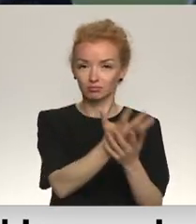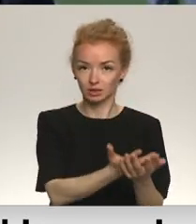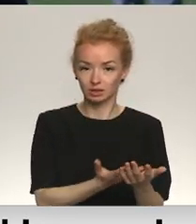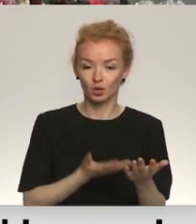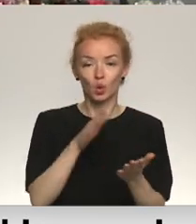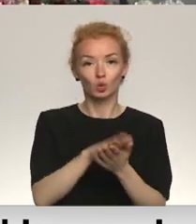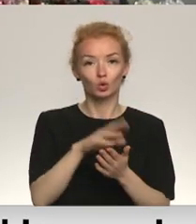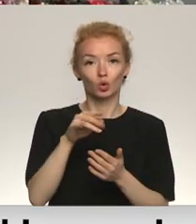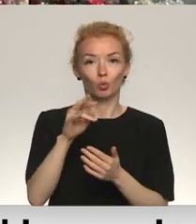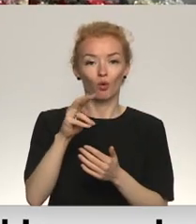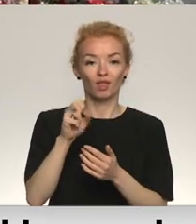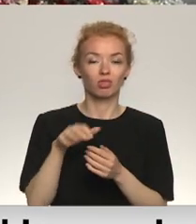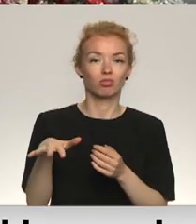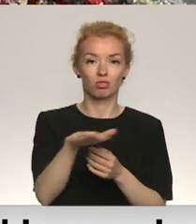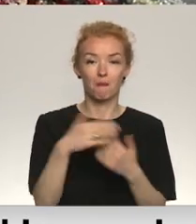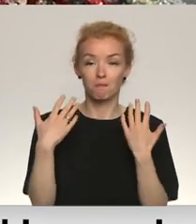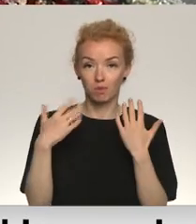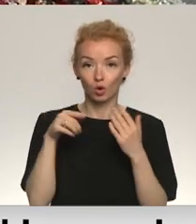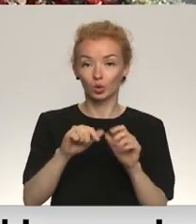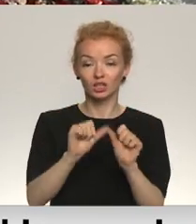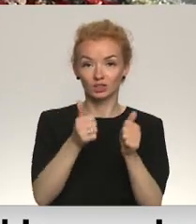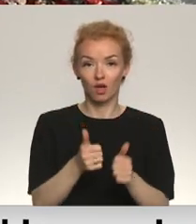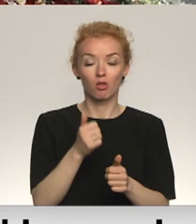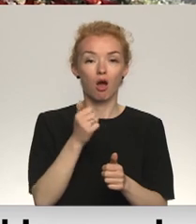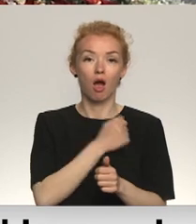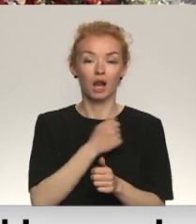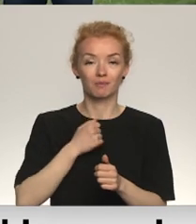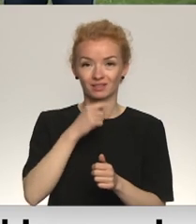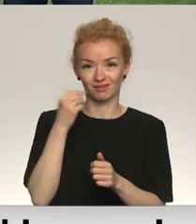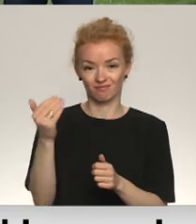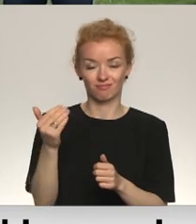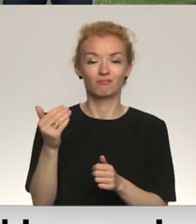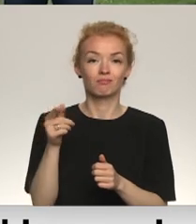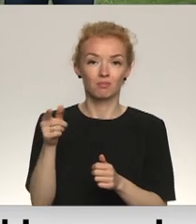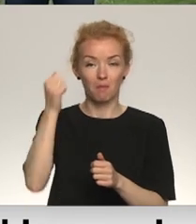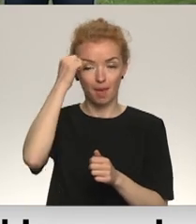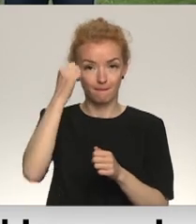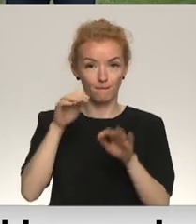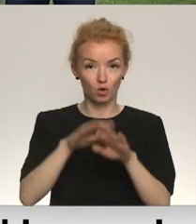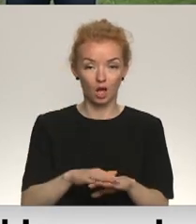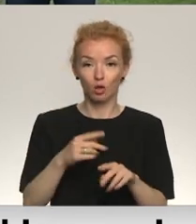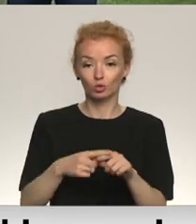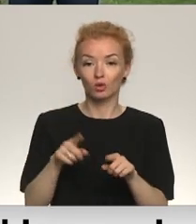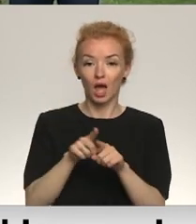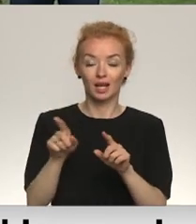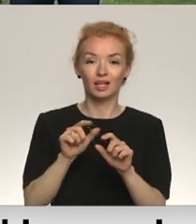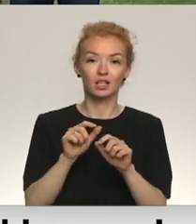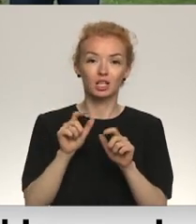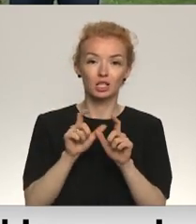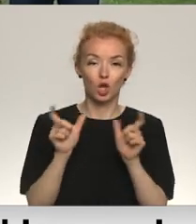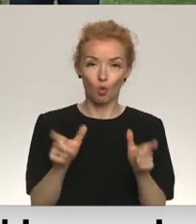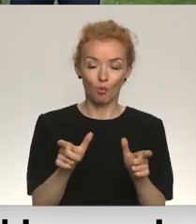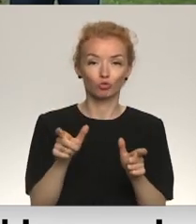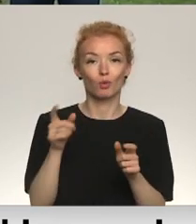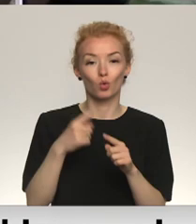Dobrovina parku, kur padomu laikā izveidots padomju armijas karavīru piemiņas memoriāls. Atnākušie par šogad ieviestiem ierobežojumi un devītā māja